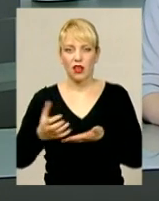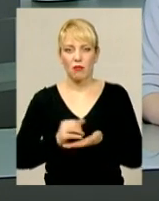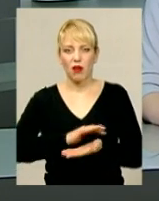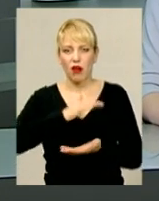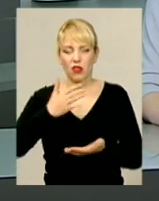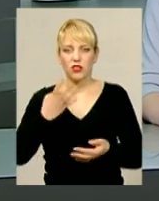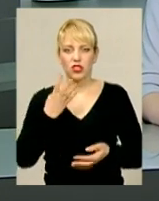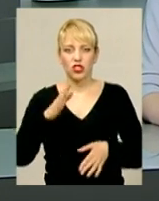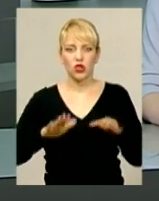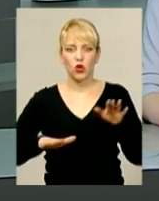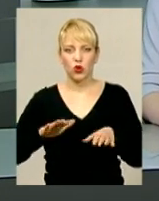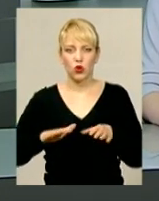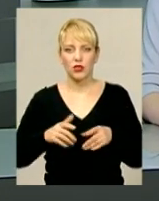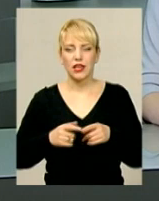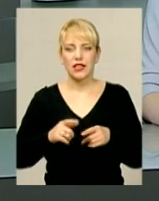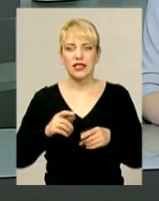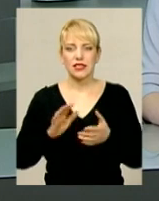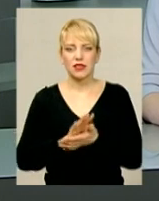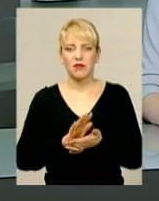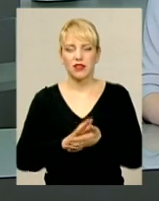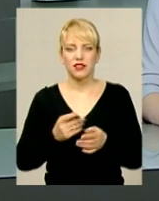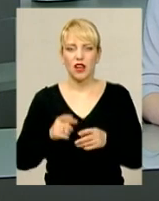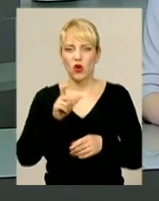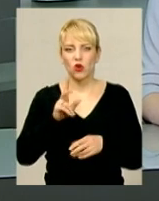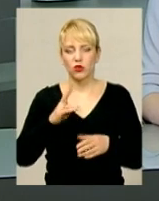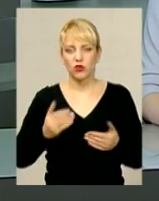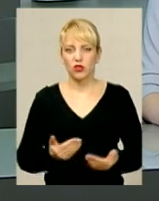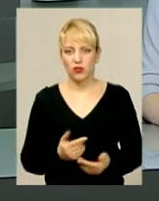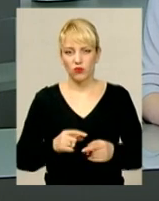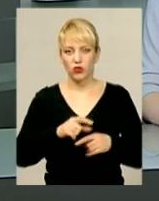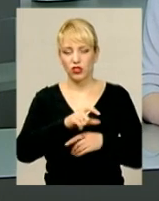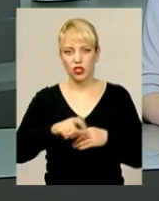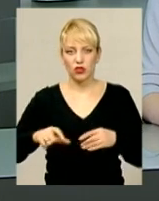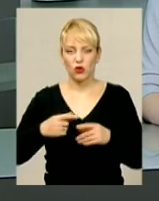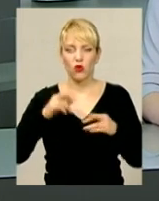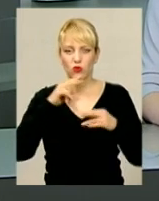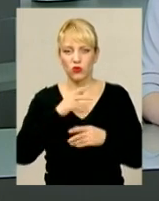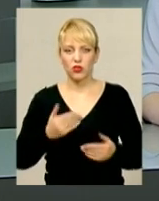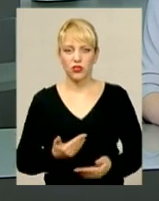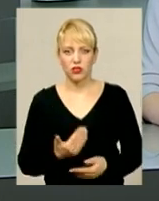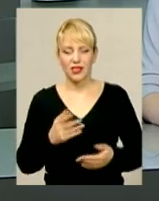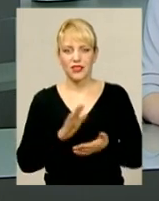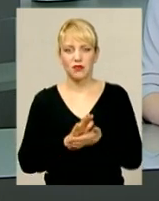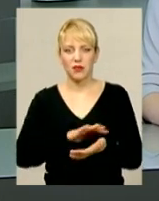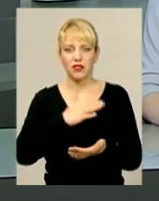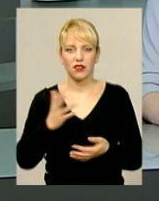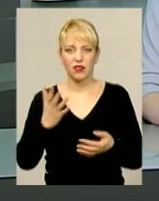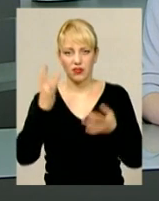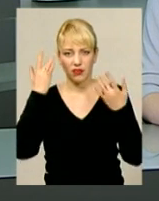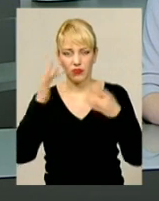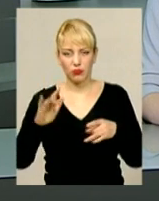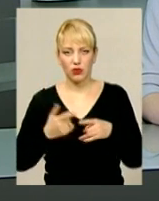Окрім того, людям, котрі мешкають фактично через дорогу, отруює життя ще один смітник. Щоправда, стихійний, який утворився поруч.